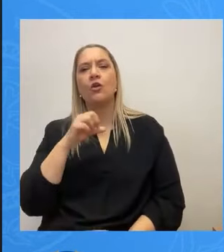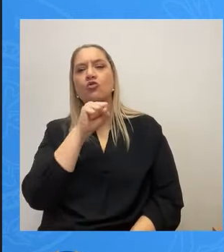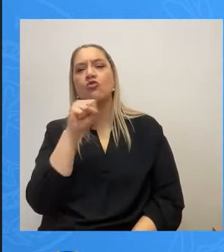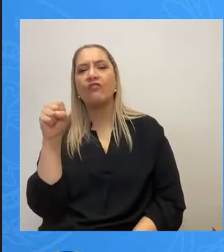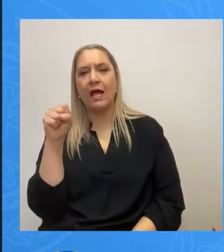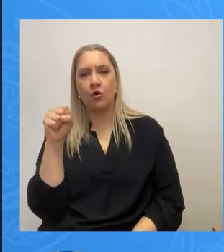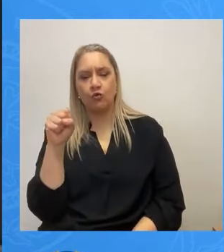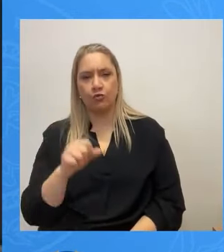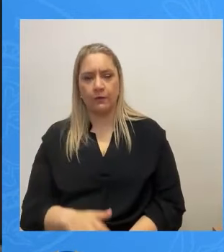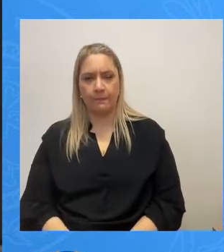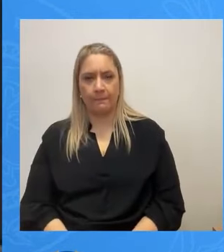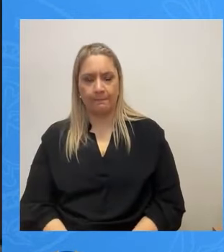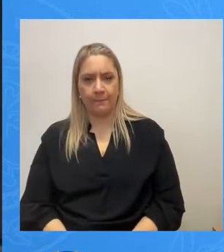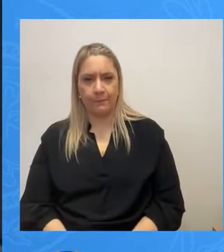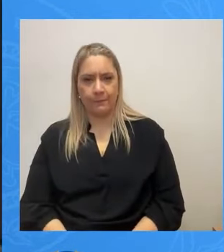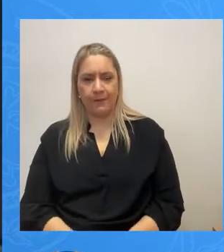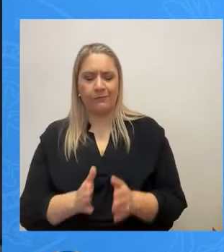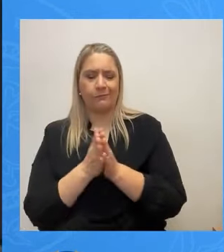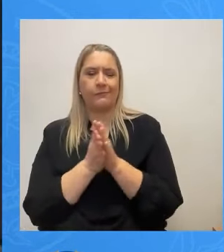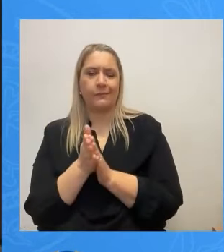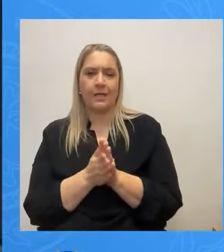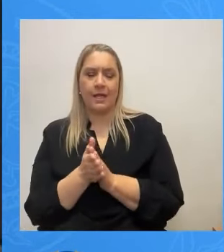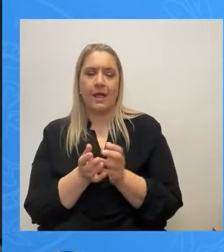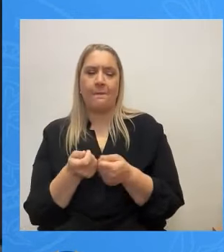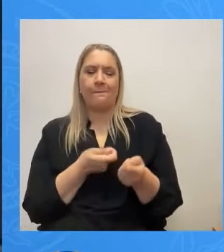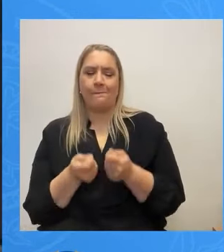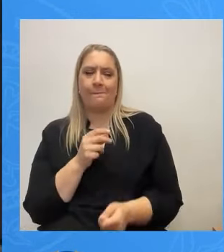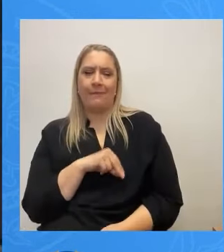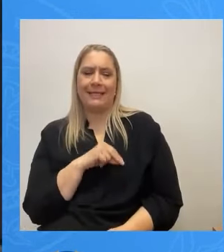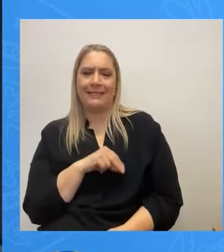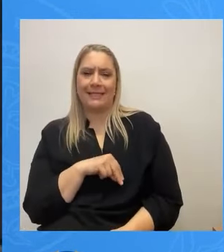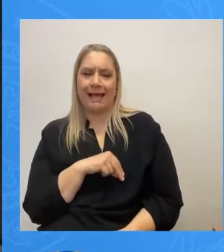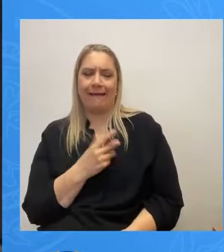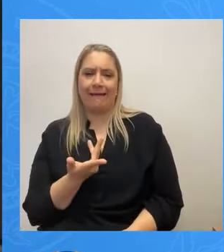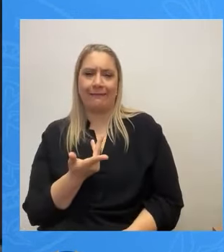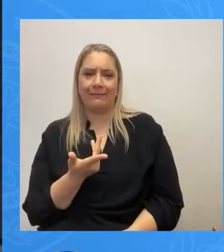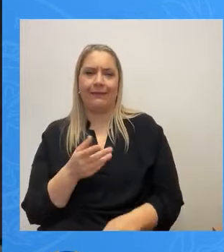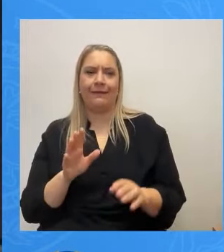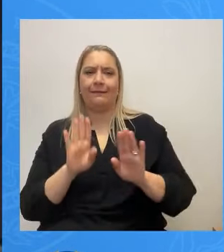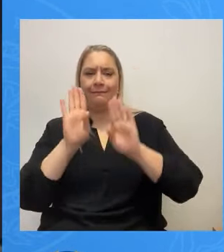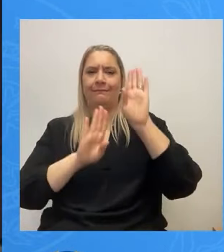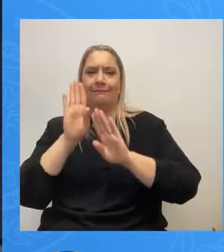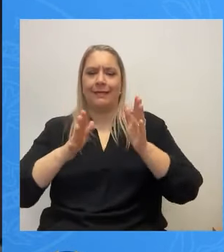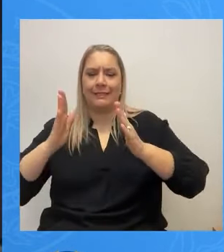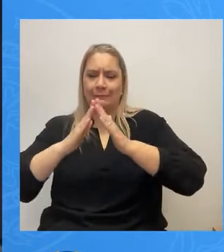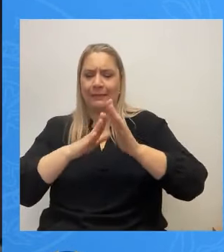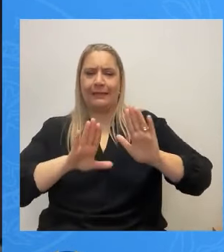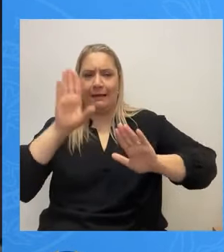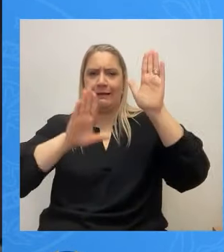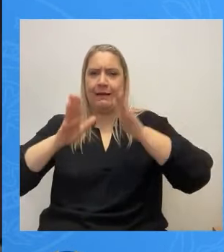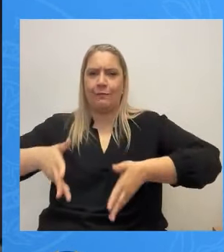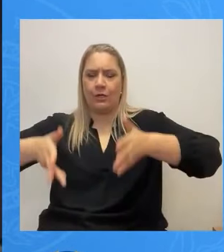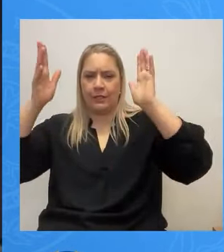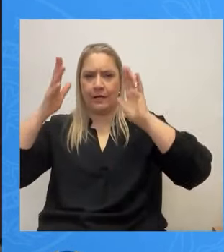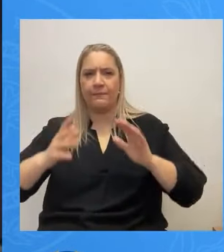Η μεγαλύτερη πίσνα του real estate στην Αθήνα πάντως είναι αυτό που κάνετε από κοινού οι συνδυασμοί νέας